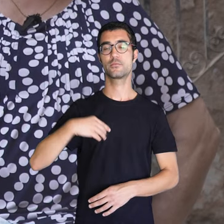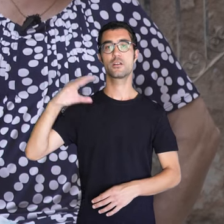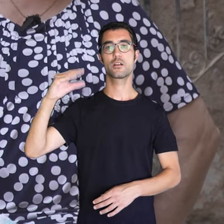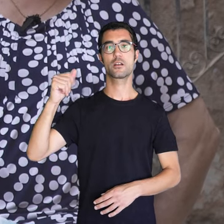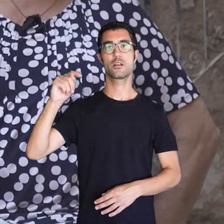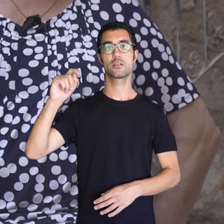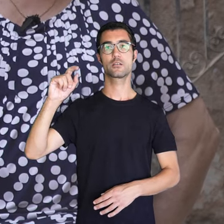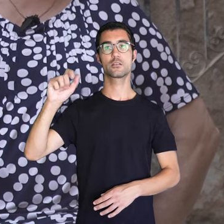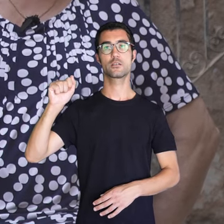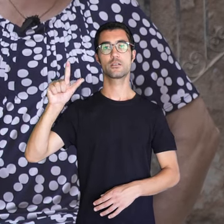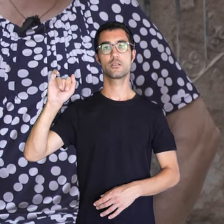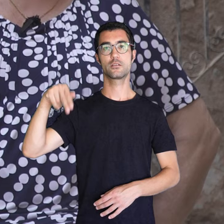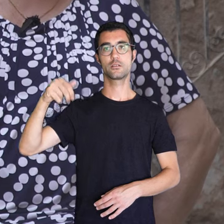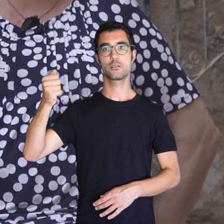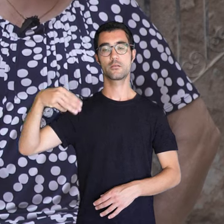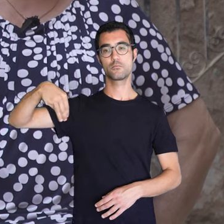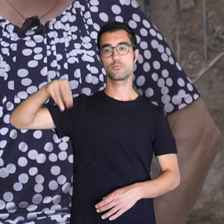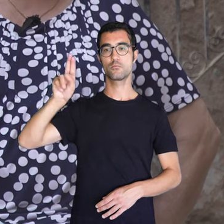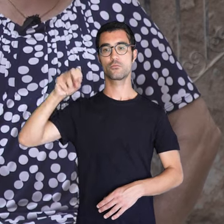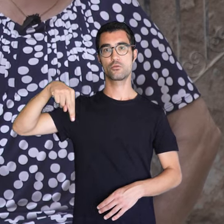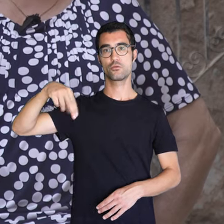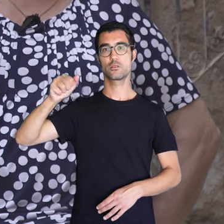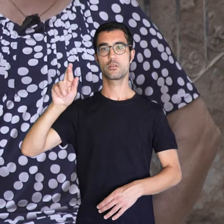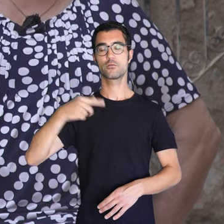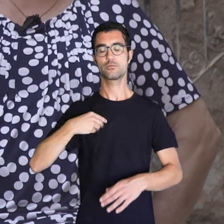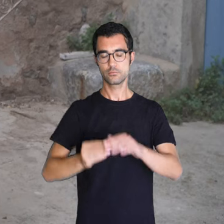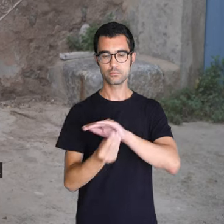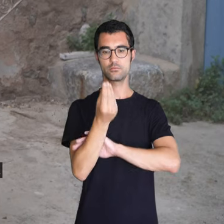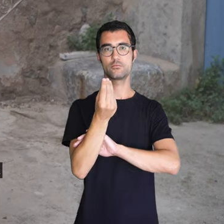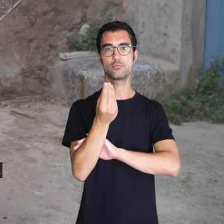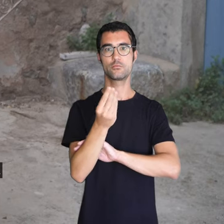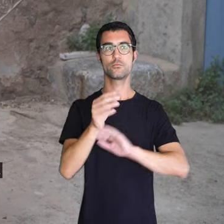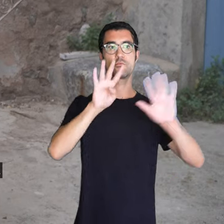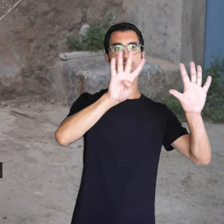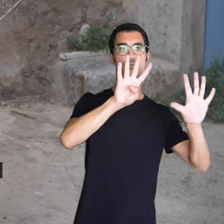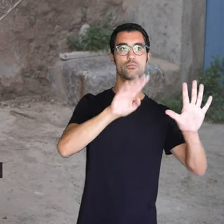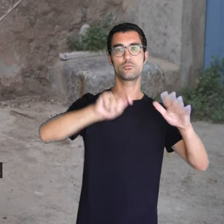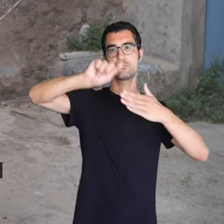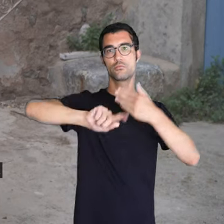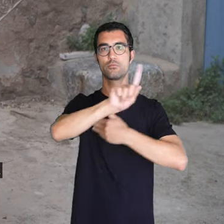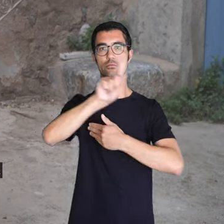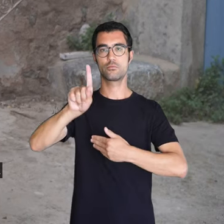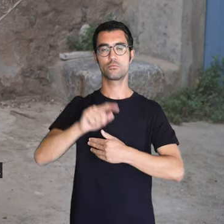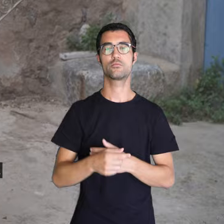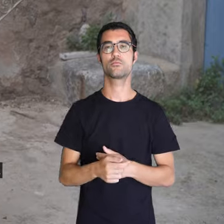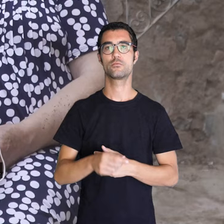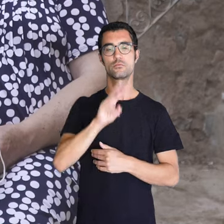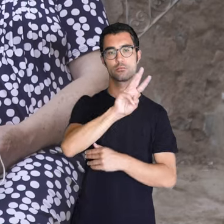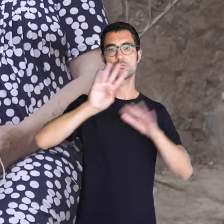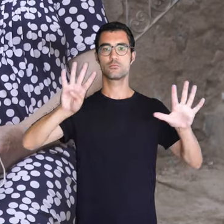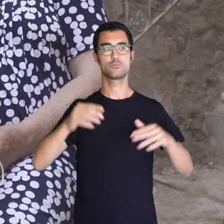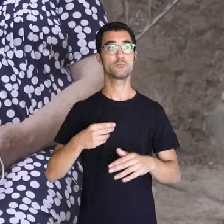i vaig néixer l'any 43, dia 9 de novembre. Vos que m'ho veiem de pot de temps, de 8 dies o nou.